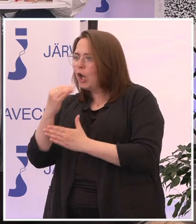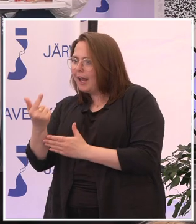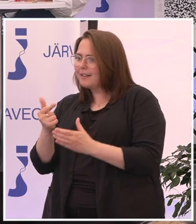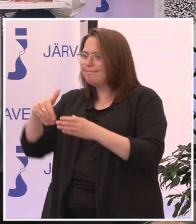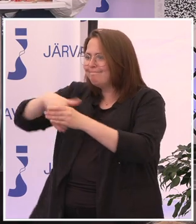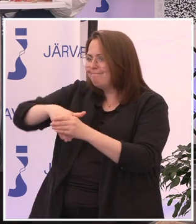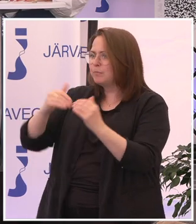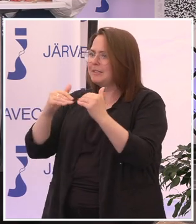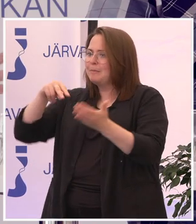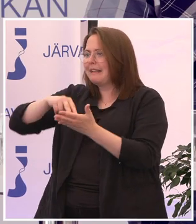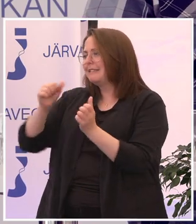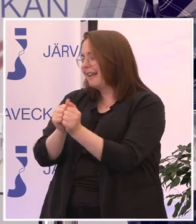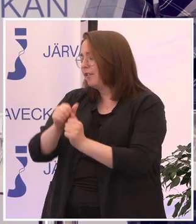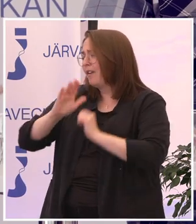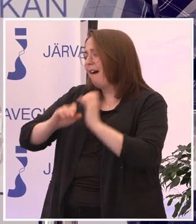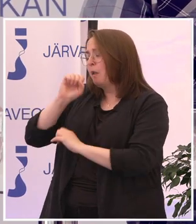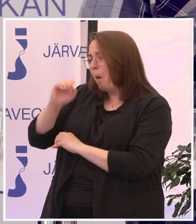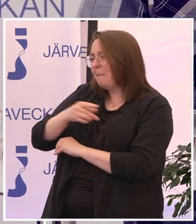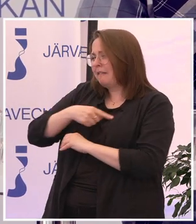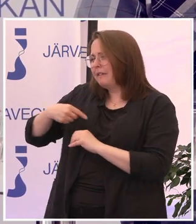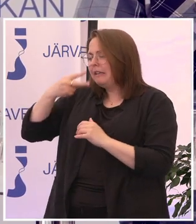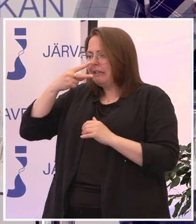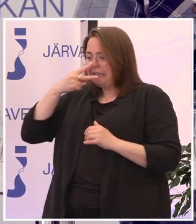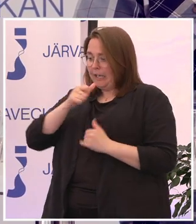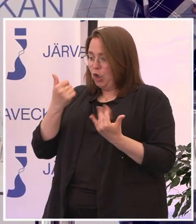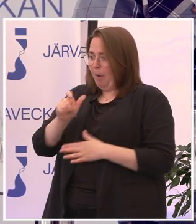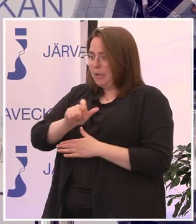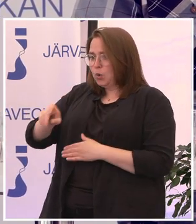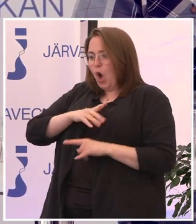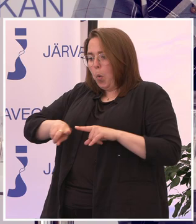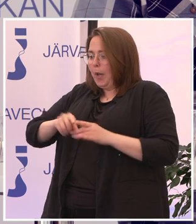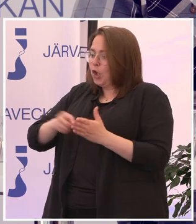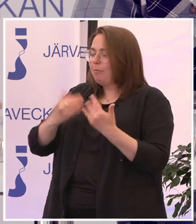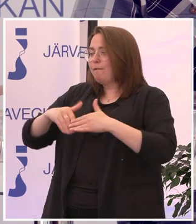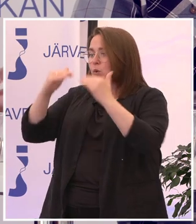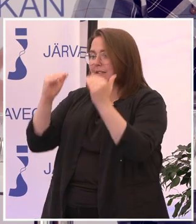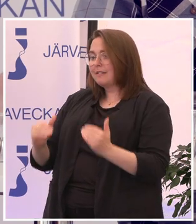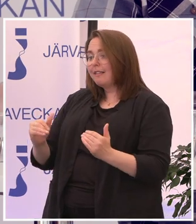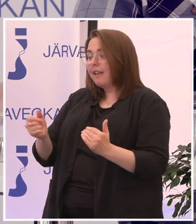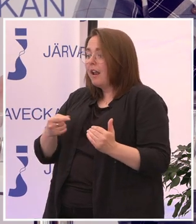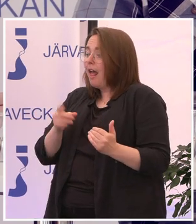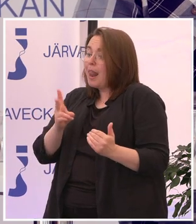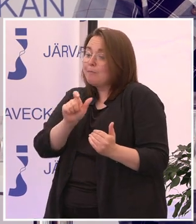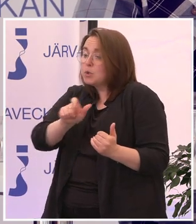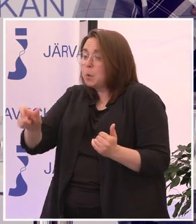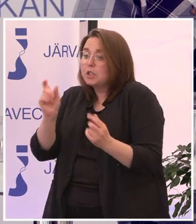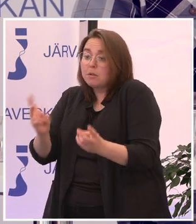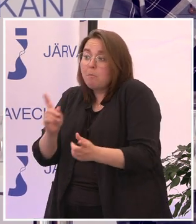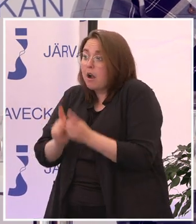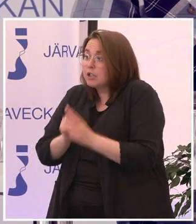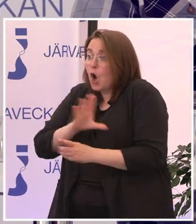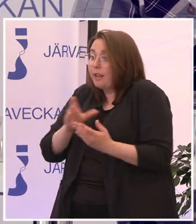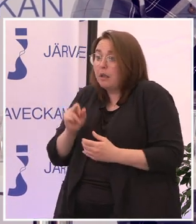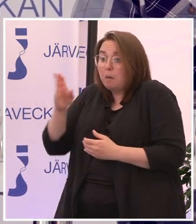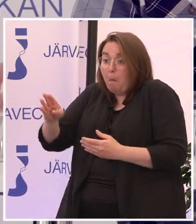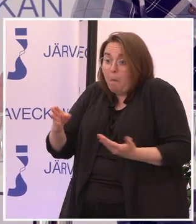För det handlar, tycker jag, mycket om att vi ser att personer som har olika typer av funktionsnedsättningar, eller personer som då inte kanske har